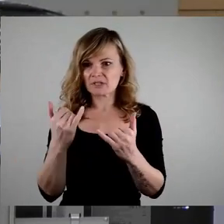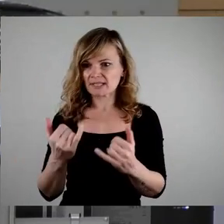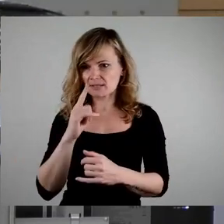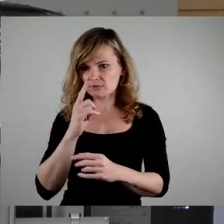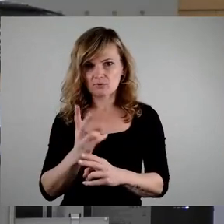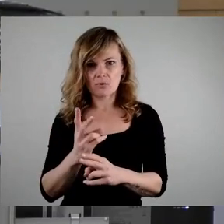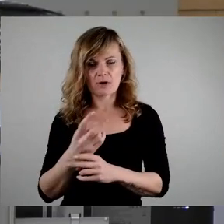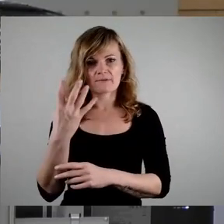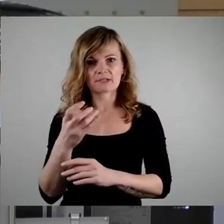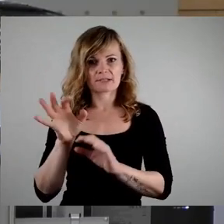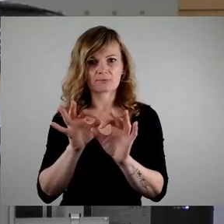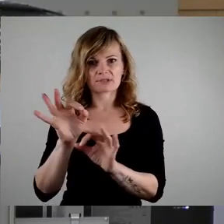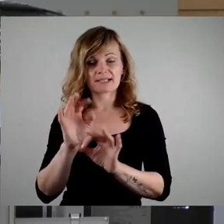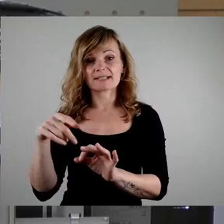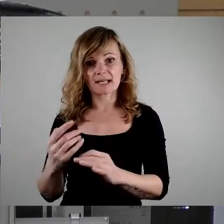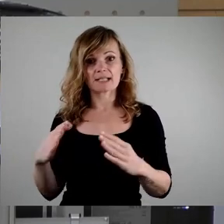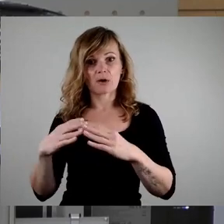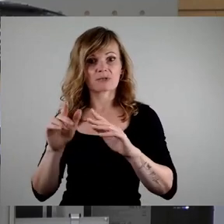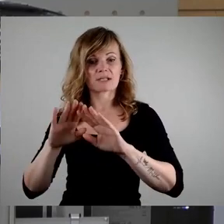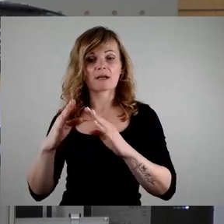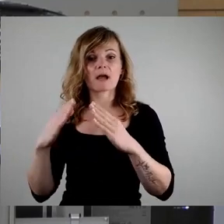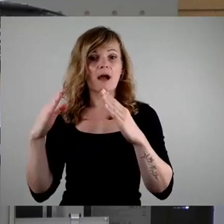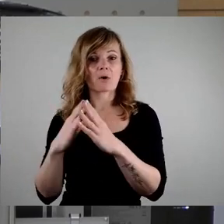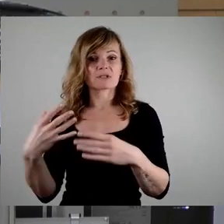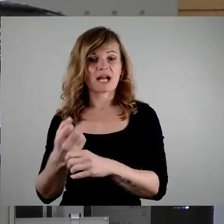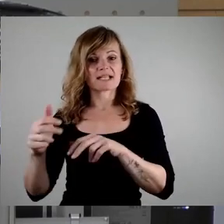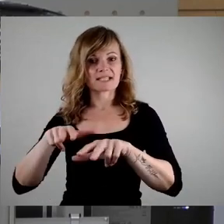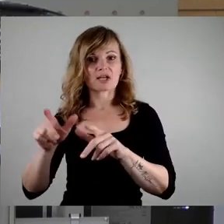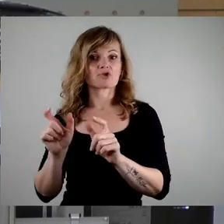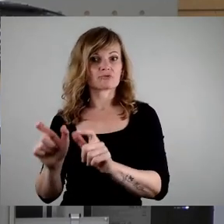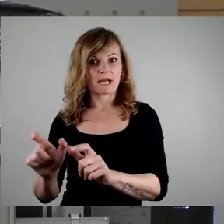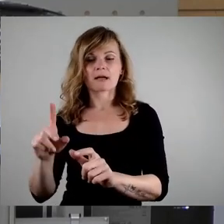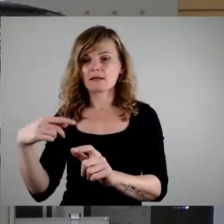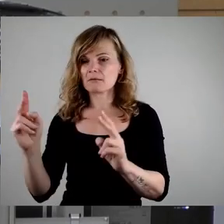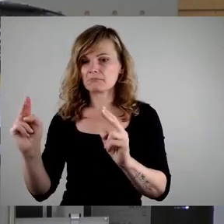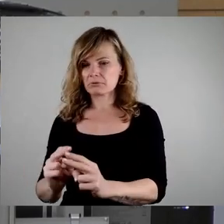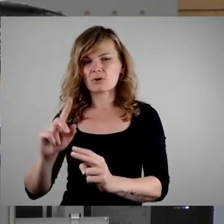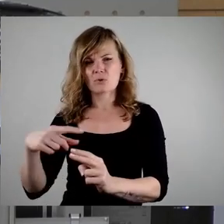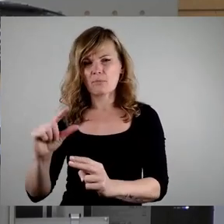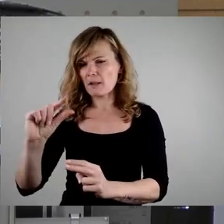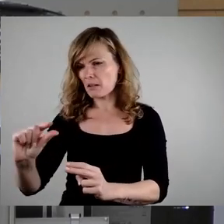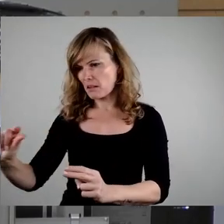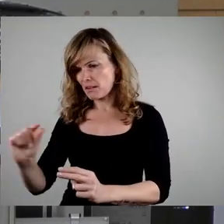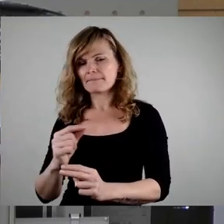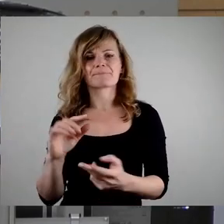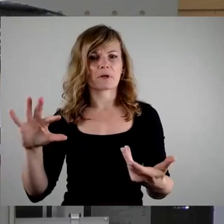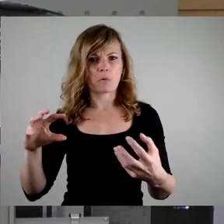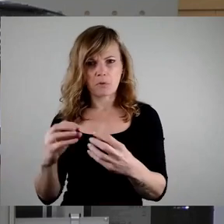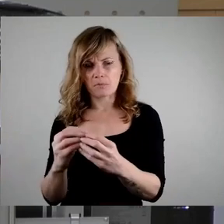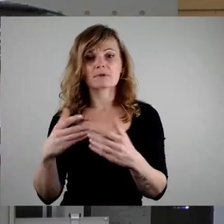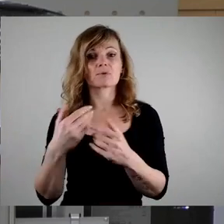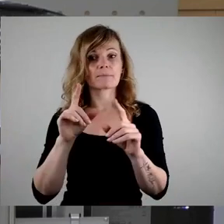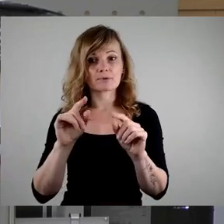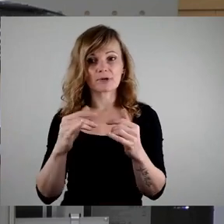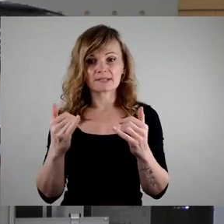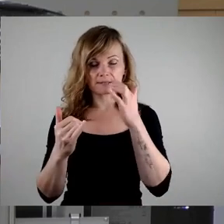die Haushaltssperre dann noch mal weniger und dann durch diverse Widrigkeiten weiter zusammengekürzt. Das heißt, das, was immer so als